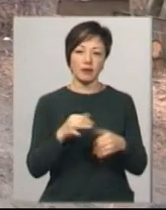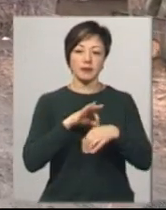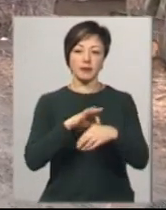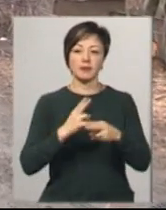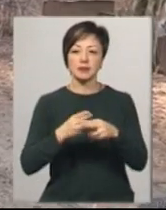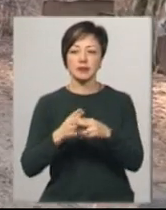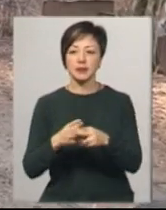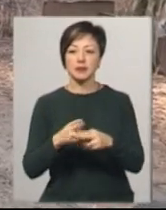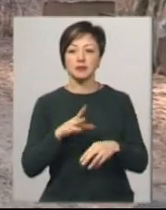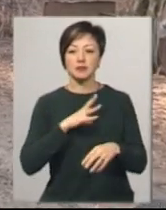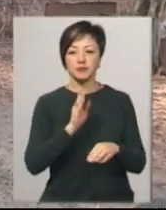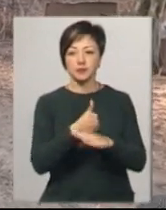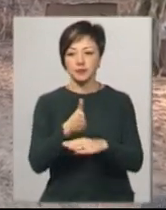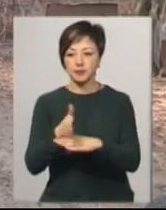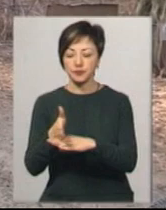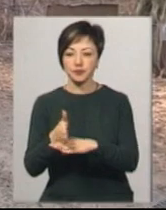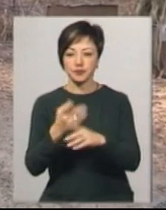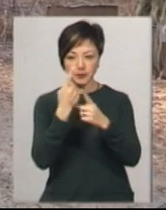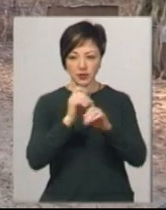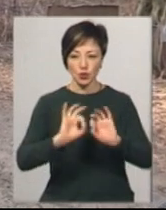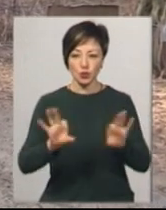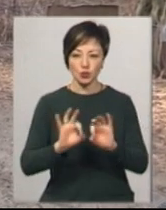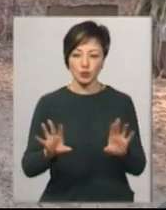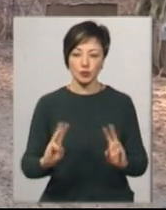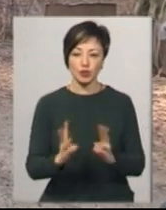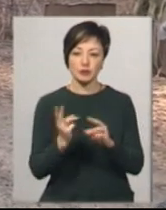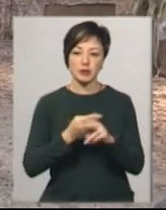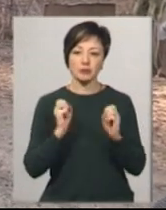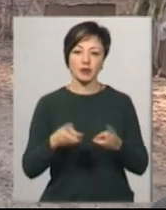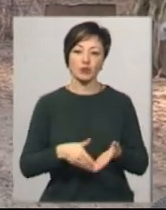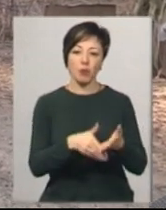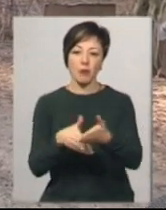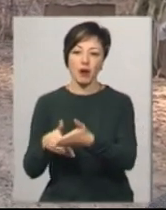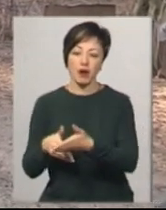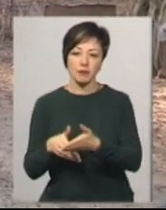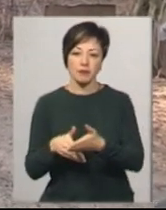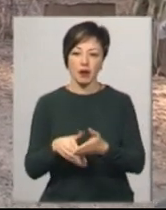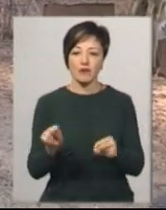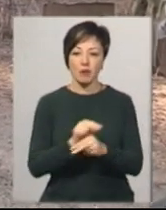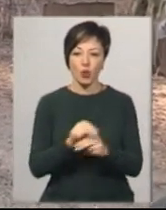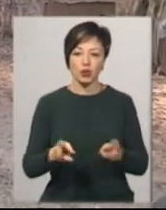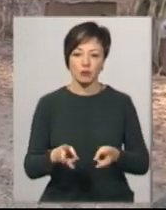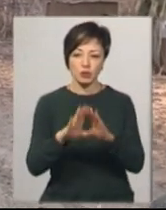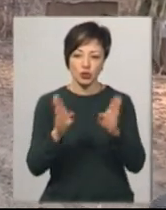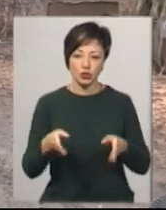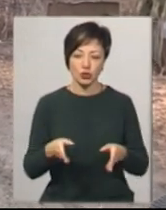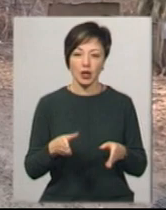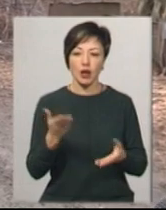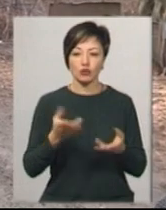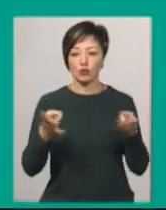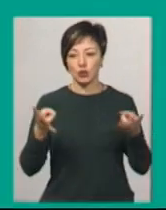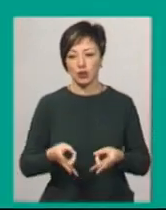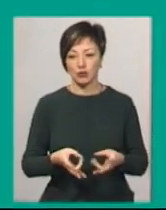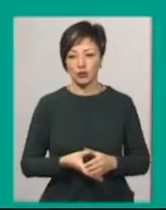Під час обходів проводимо інструкцію про пожежну безпеку, допомагаємо в ремонті пічок, котлів, якщо